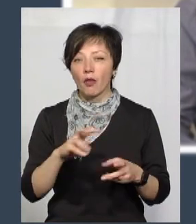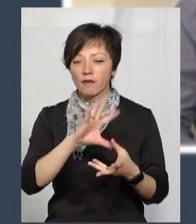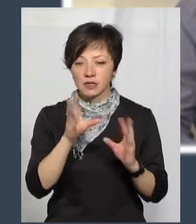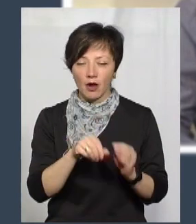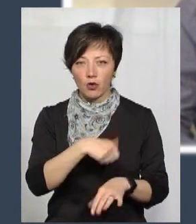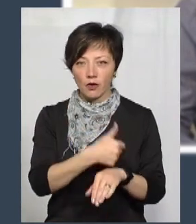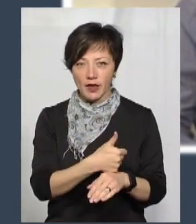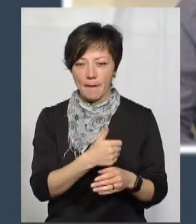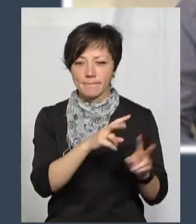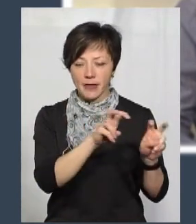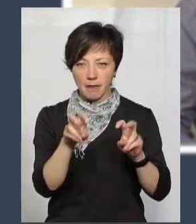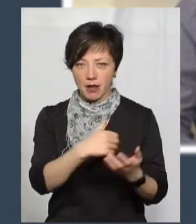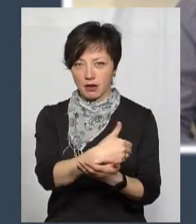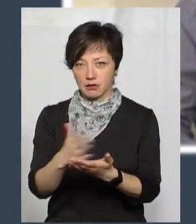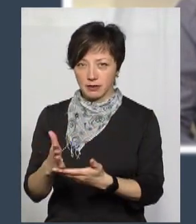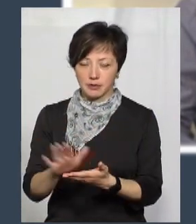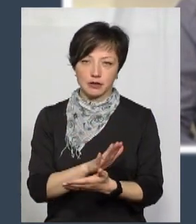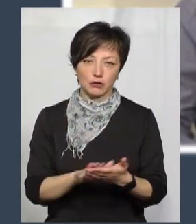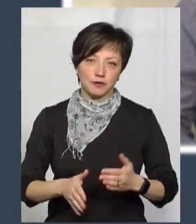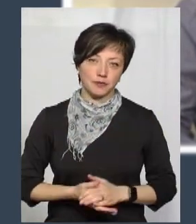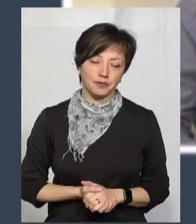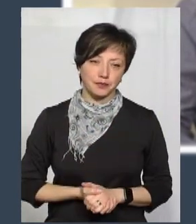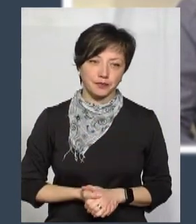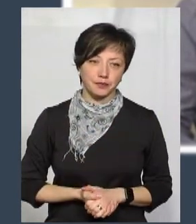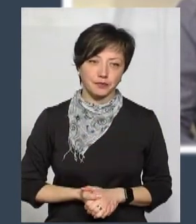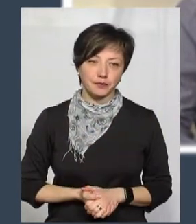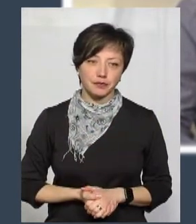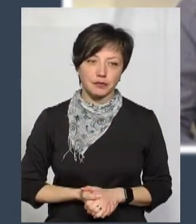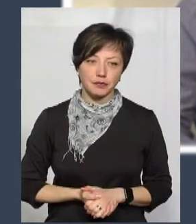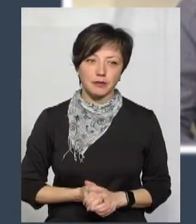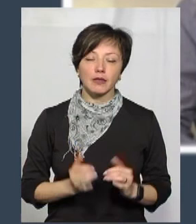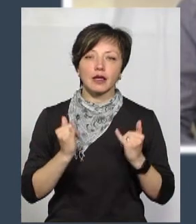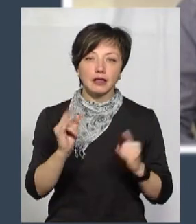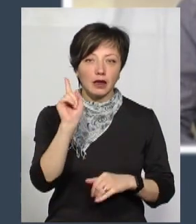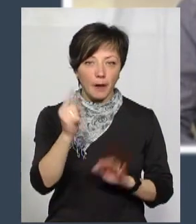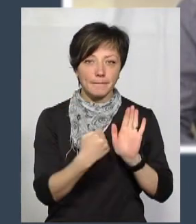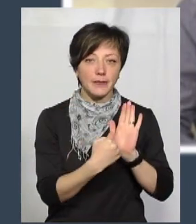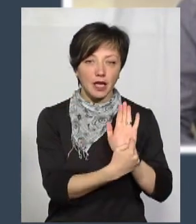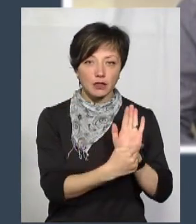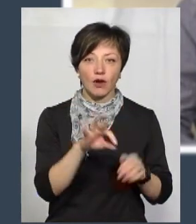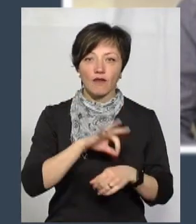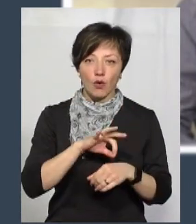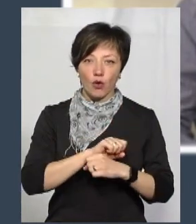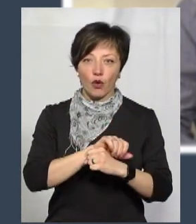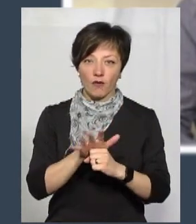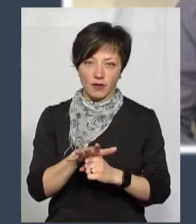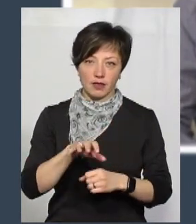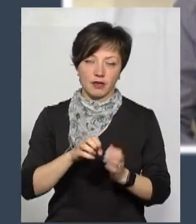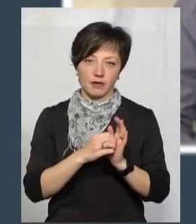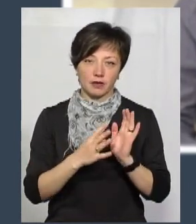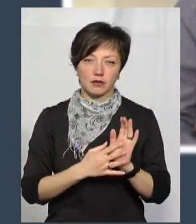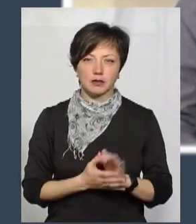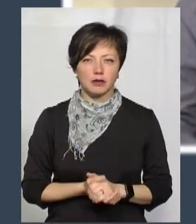але все-таки основні препарати в нас безкоштовно. Для, я підкреслюю, для хворих з COVID-19.